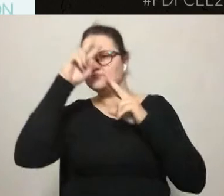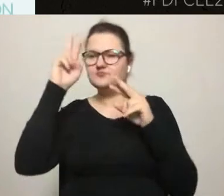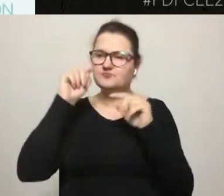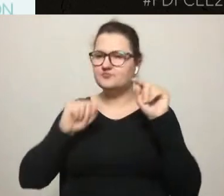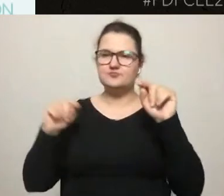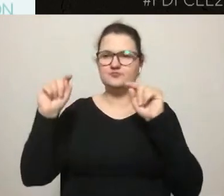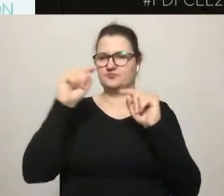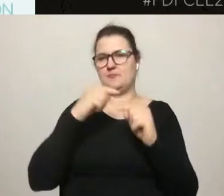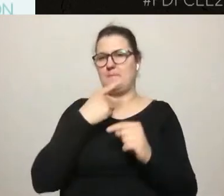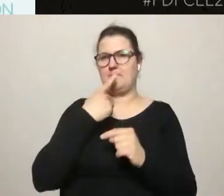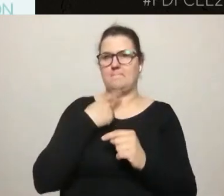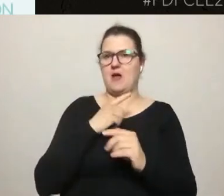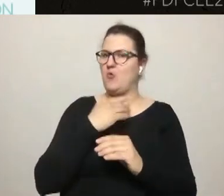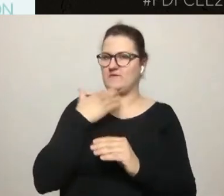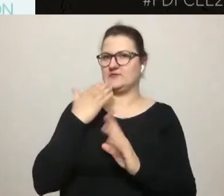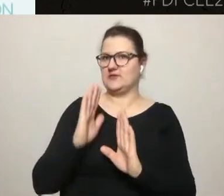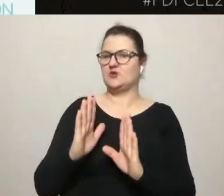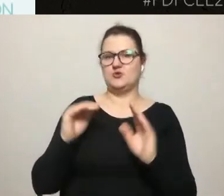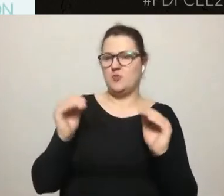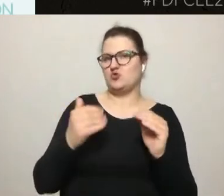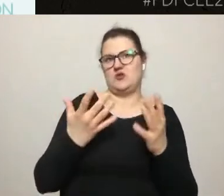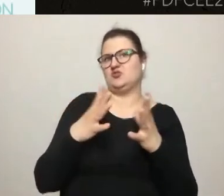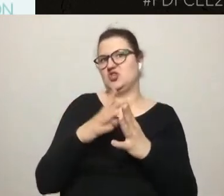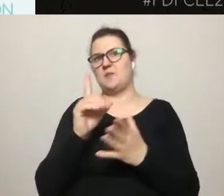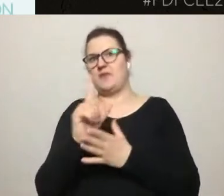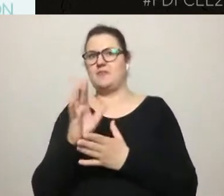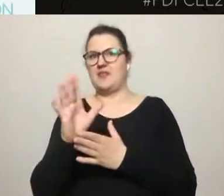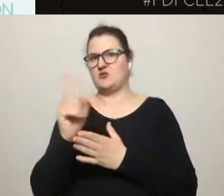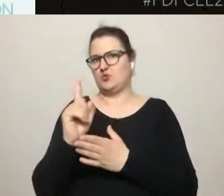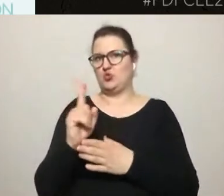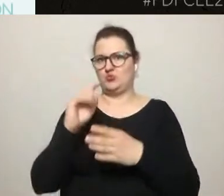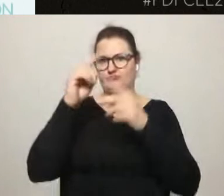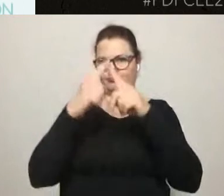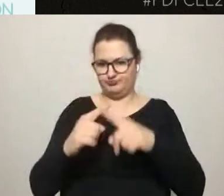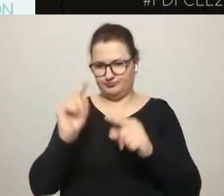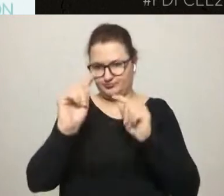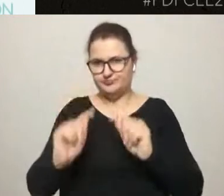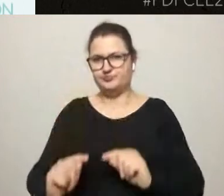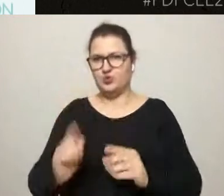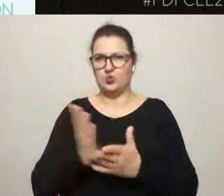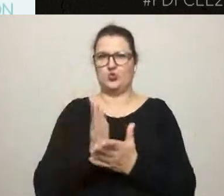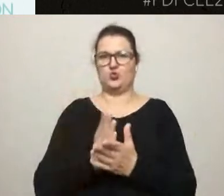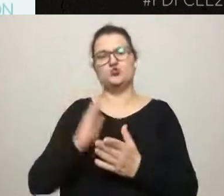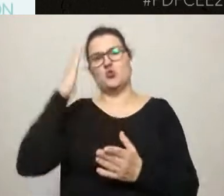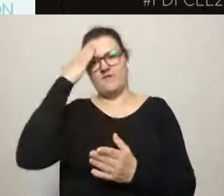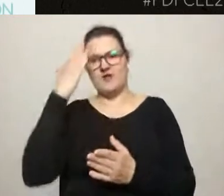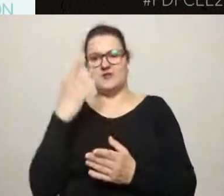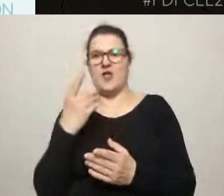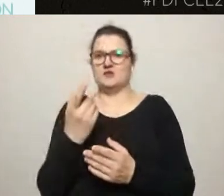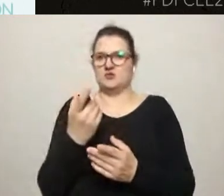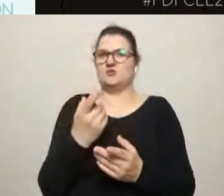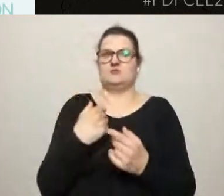można ją wypełnić w 10-15 minut i dowiedzieć się czegoś i dołożyć swój głos do dyskusji. Natomiast